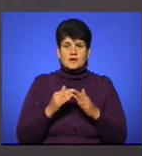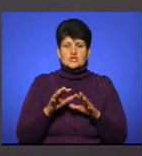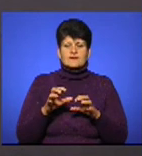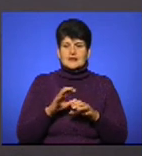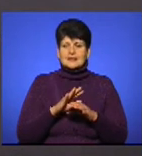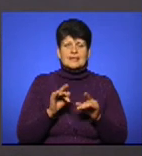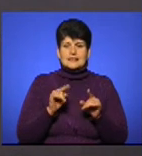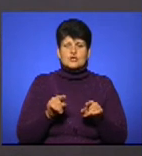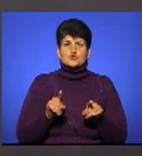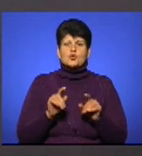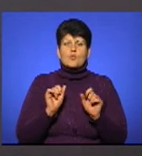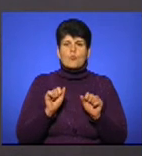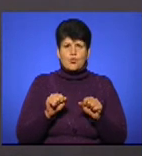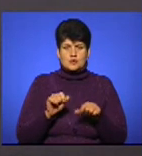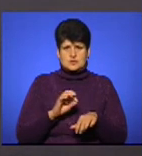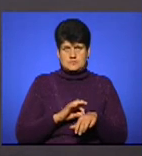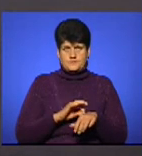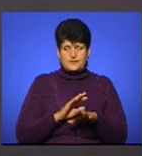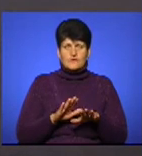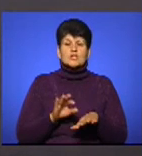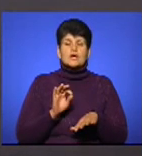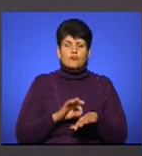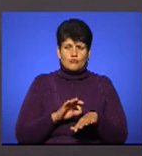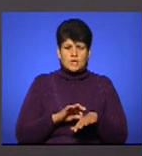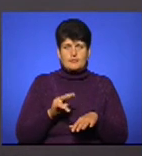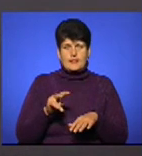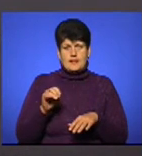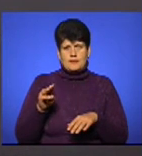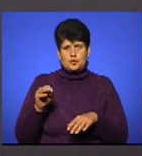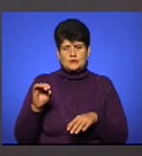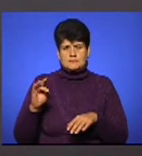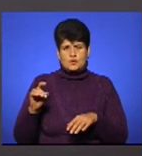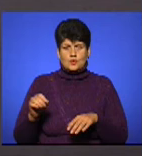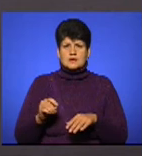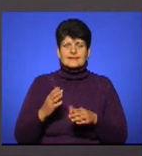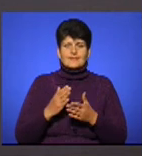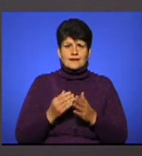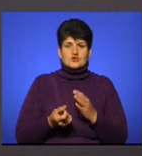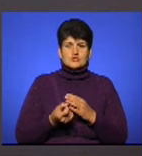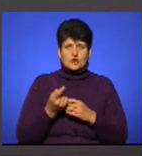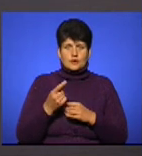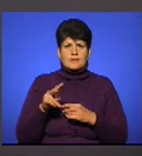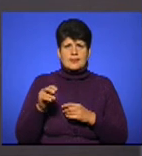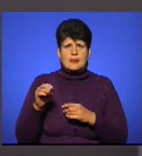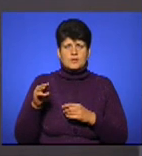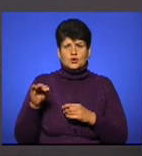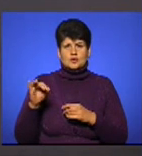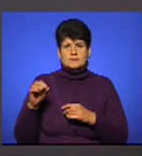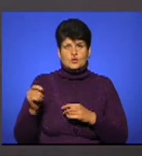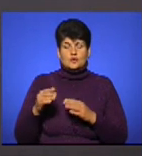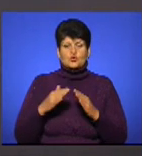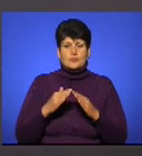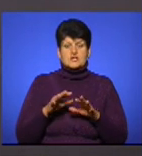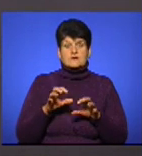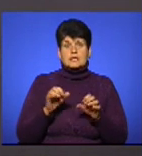те, що можуть заразитися, вони хворіють на лептоспіроз і є джерелом лептоспірозу. І від домашніх